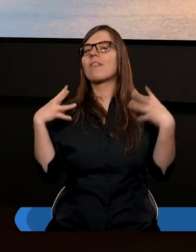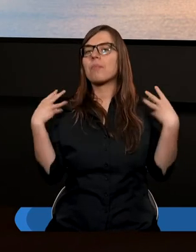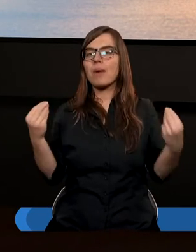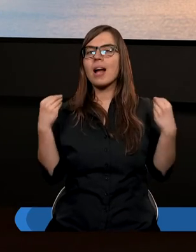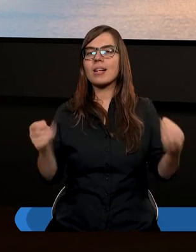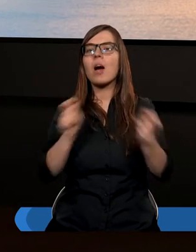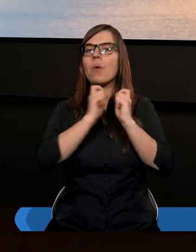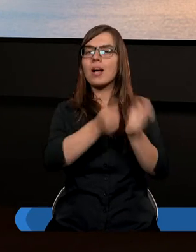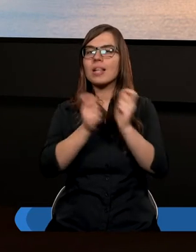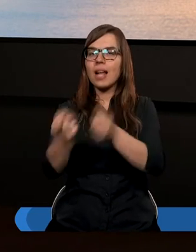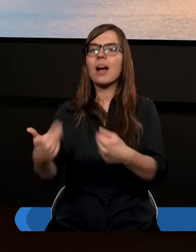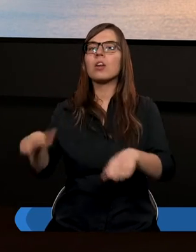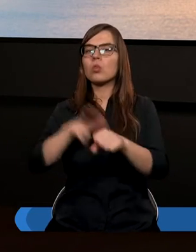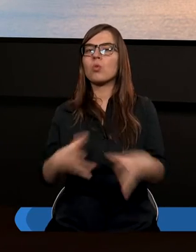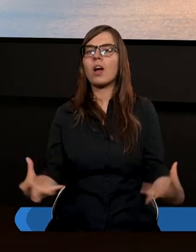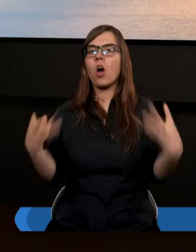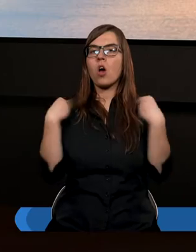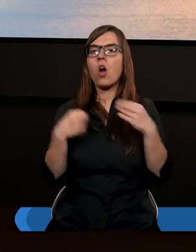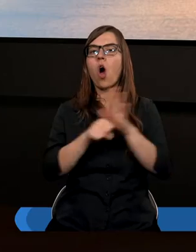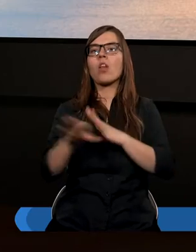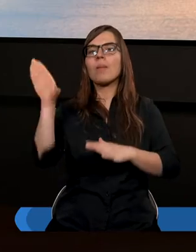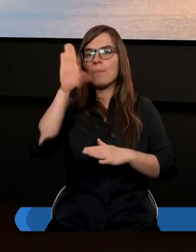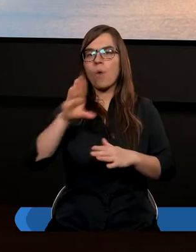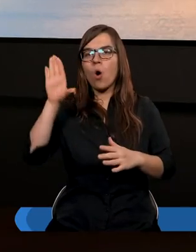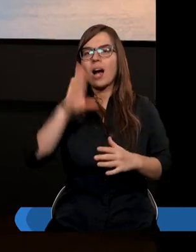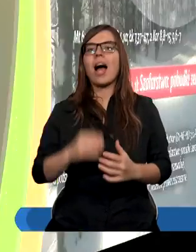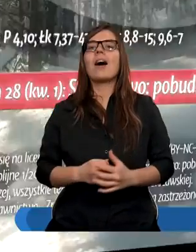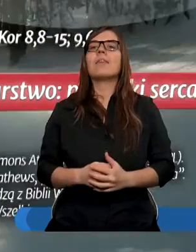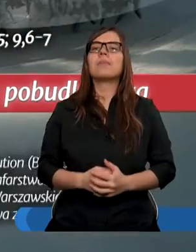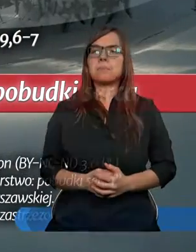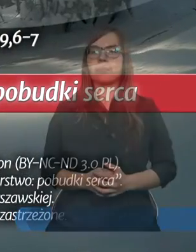wspaniałe dary, które otrzymaliśmy od Boga.